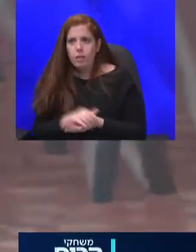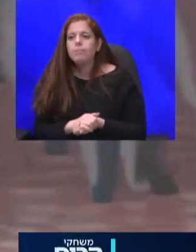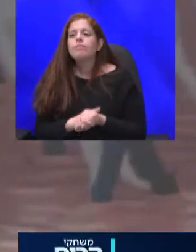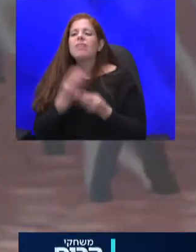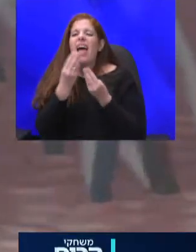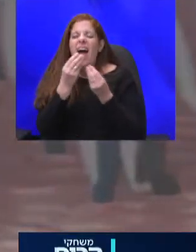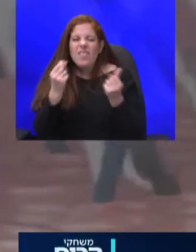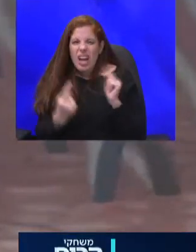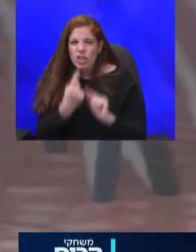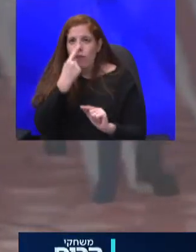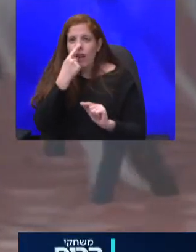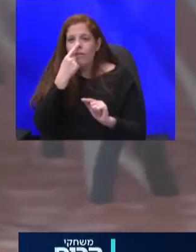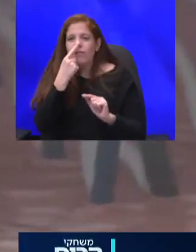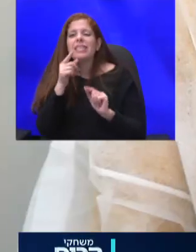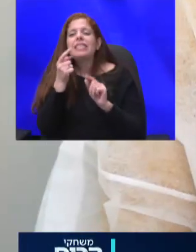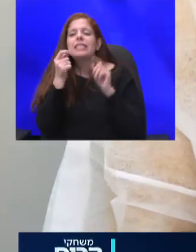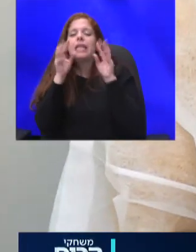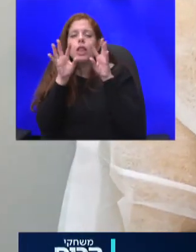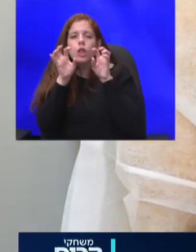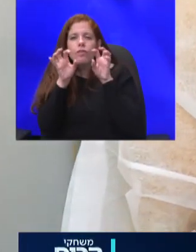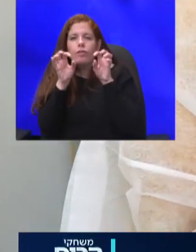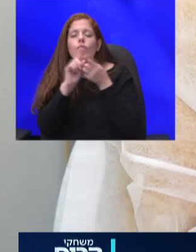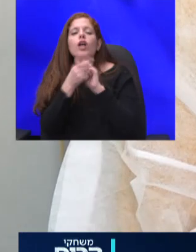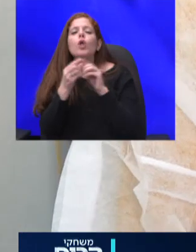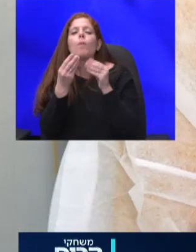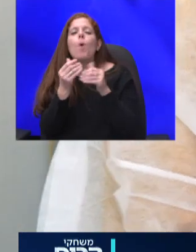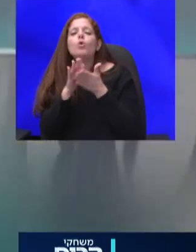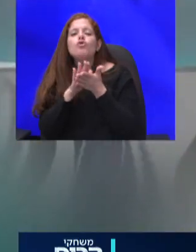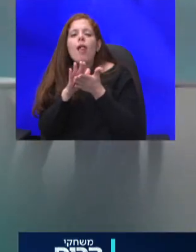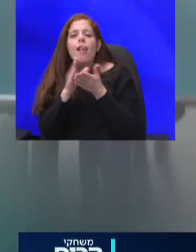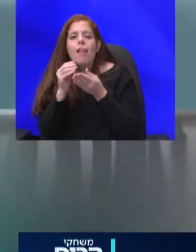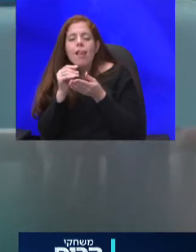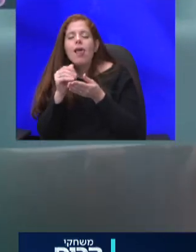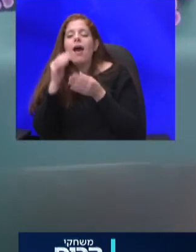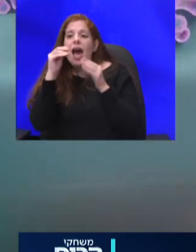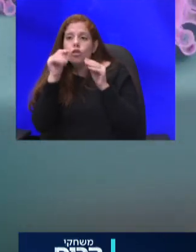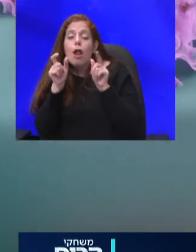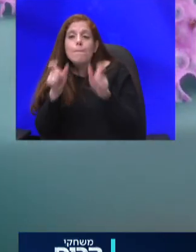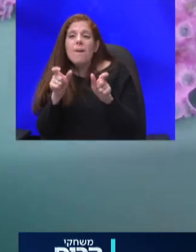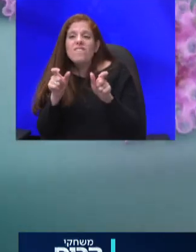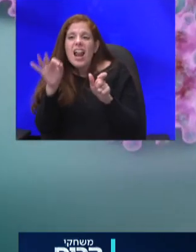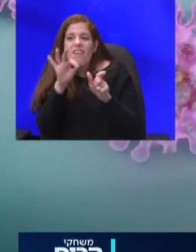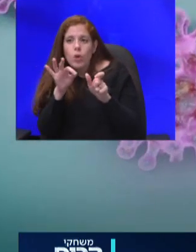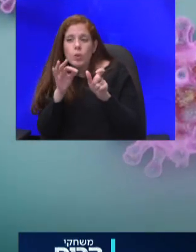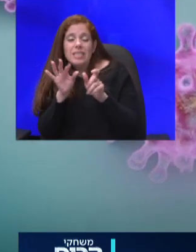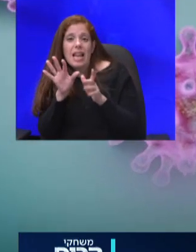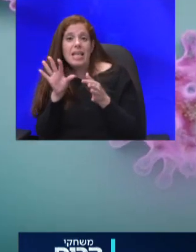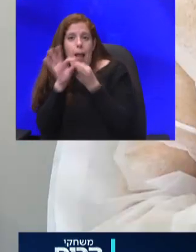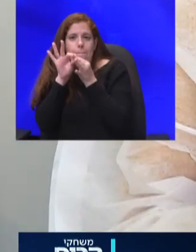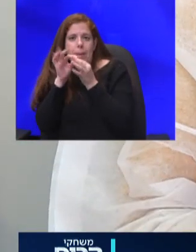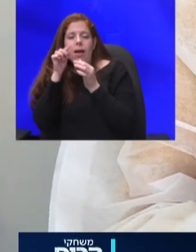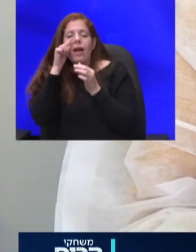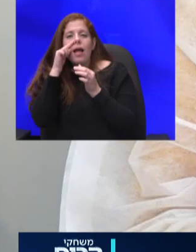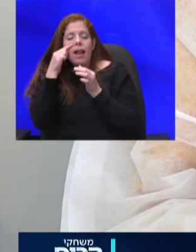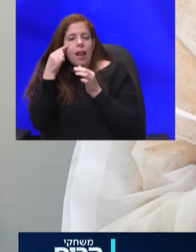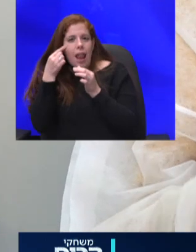סופחת קצת לחוט והופכת להיות ג'ל הג'ל הזה מפריע לווירוס להתחבר לתוך הרצפטורים שיש על רירי תאף הדבר